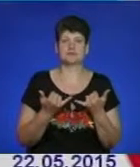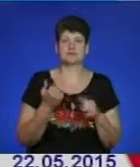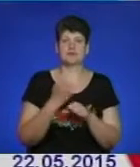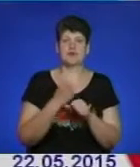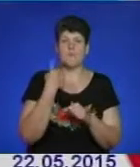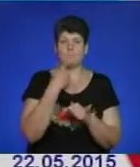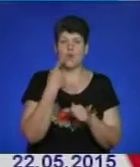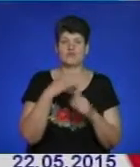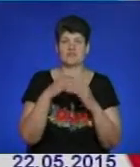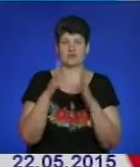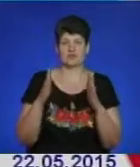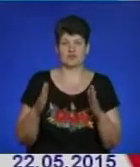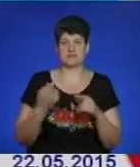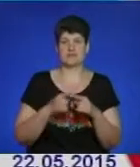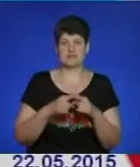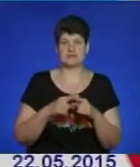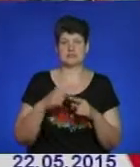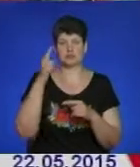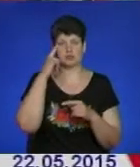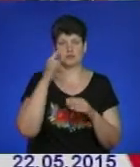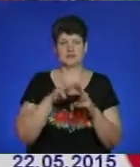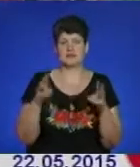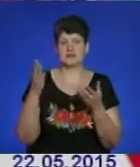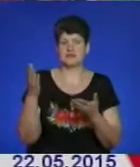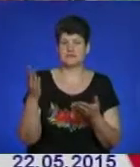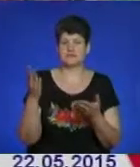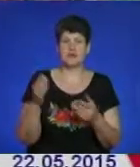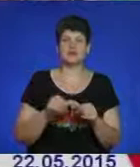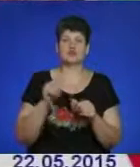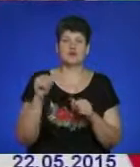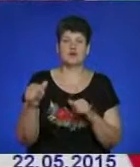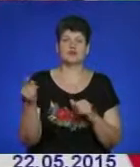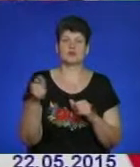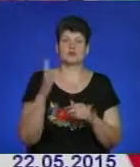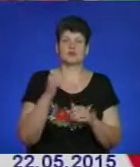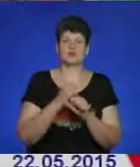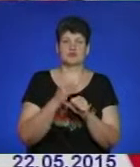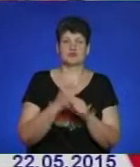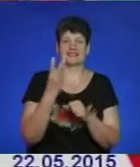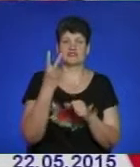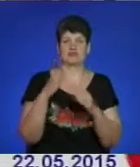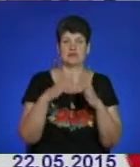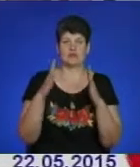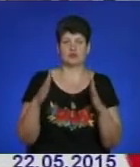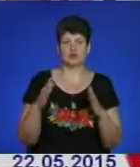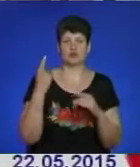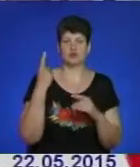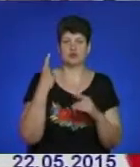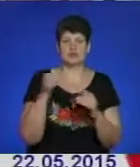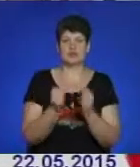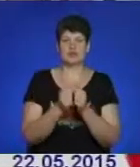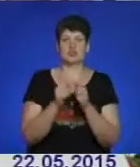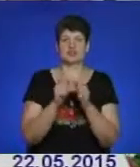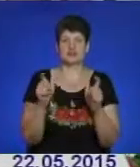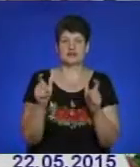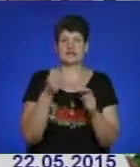таких мовних таборів. Це позиція міністерства. Зокрема, у Тернополі функціонуватимуть лише два табори. Один пришкільний з